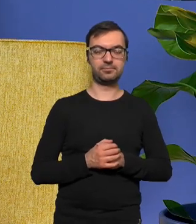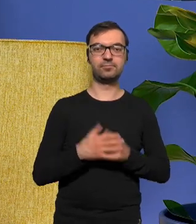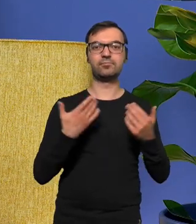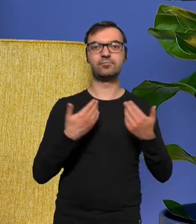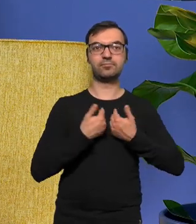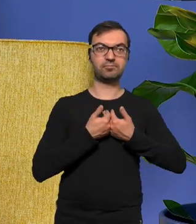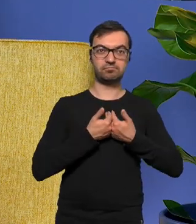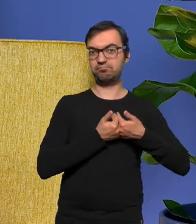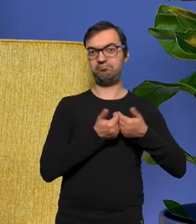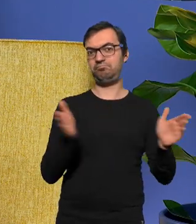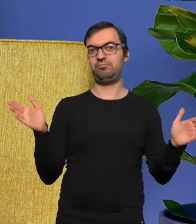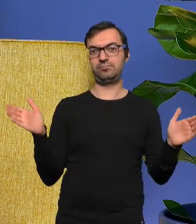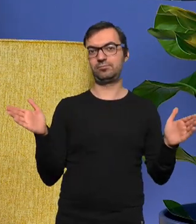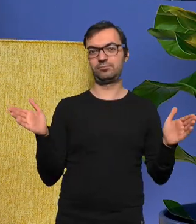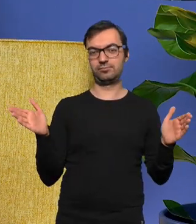otwarcie się na